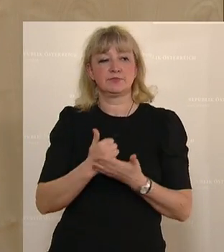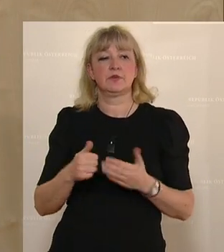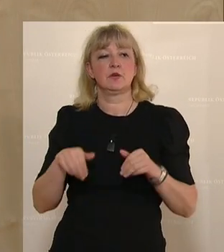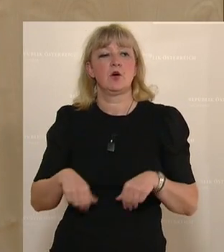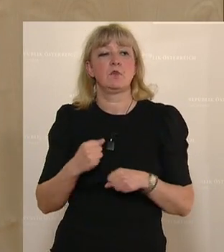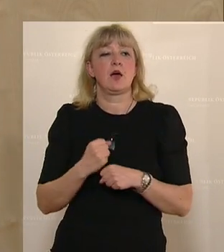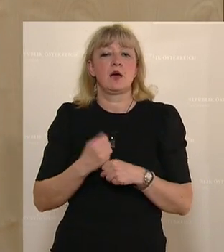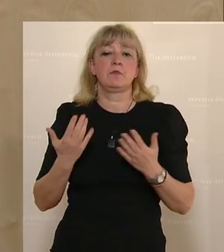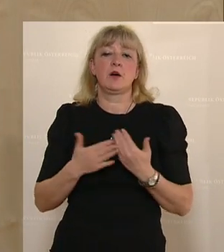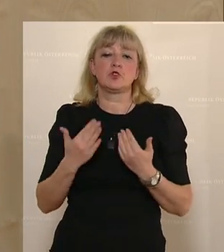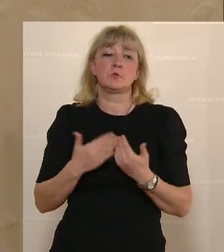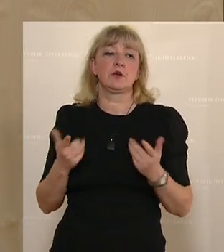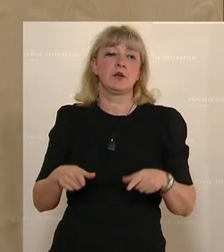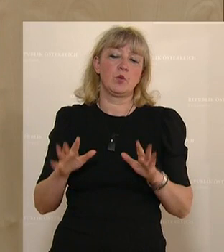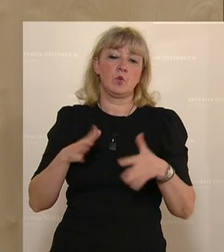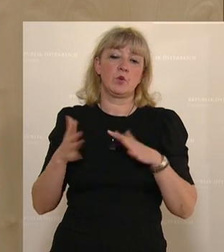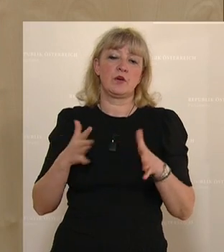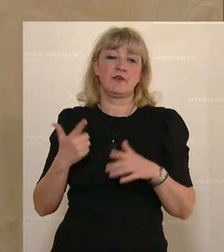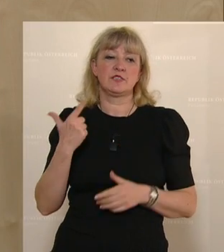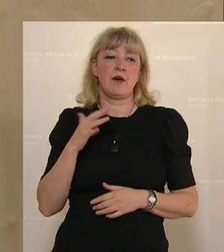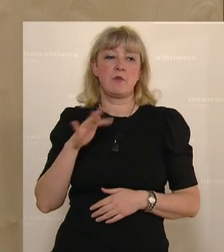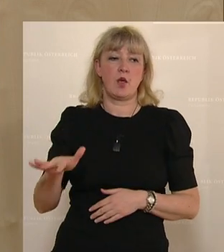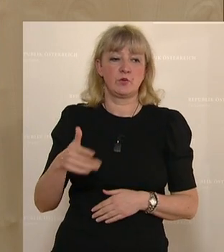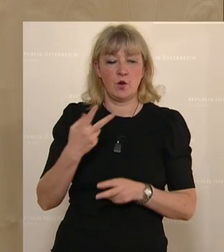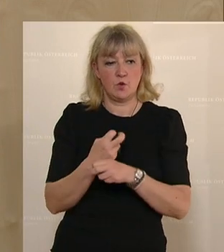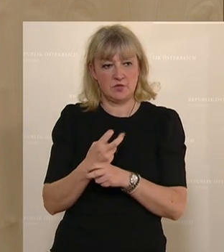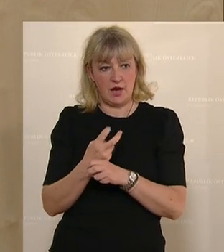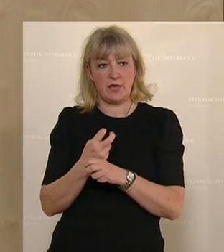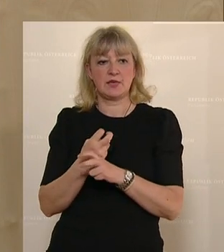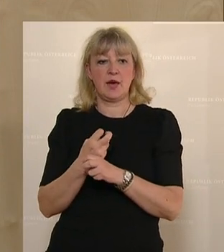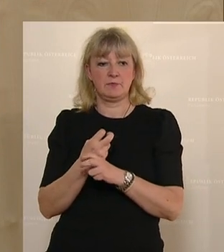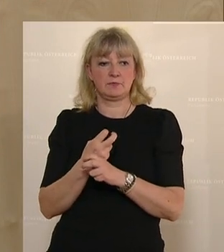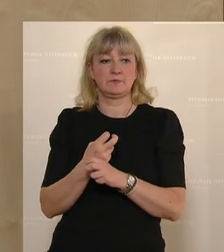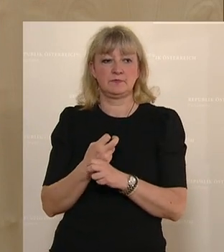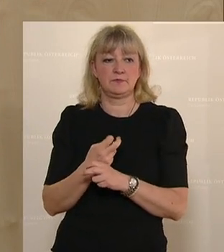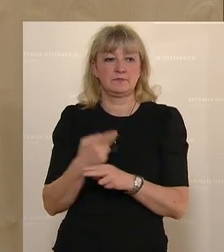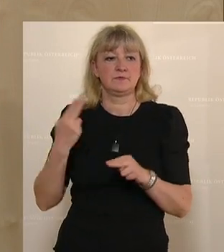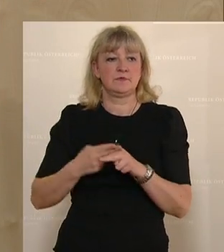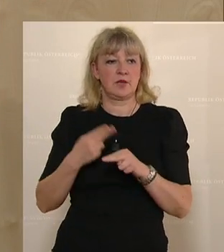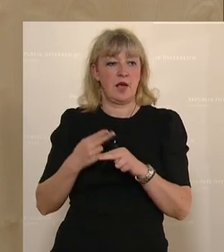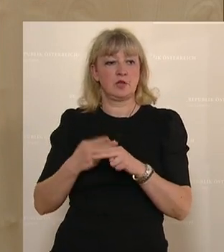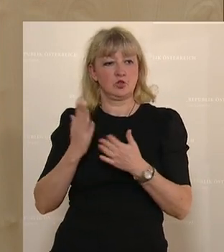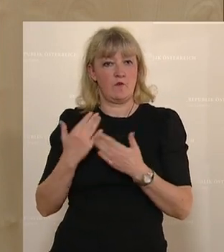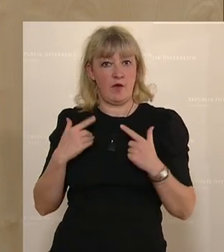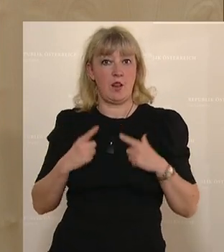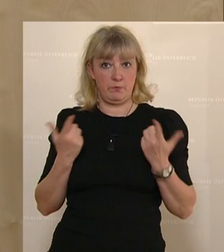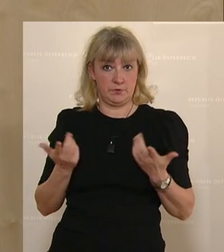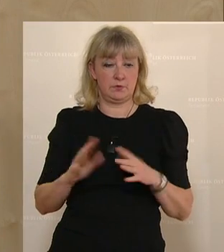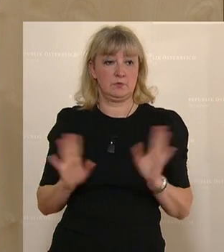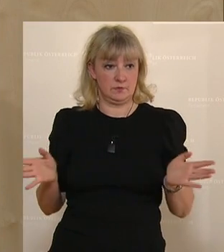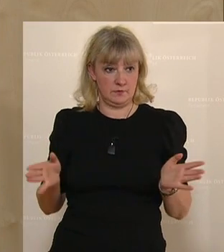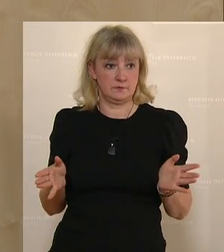Wir müssen davon ausgehen, dass ungefähr zwei Millionen Österreicher die Krankheit schon gehabt haben